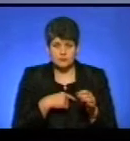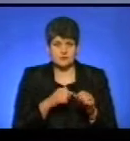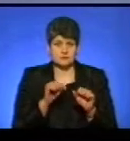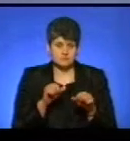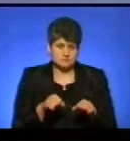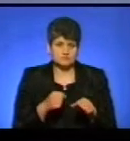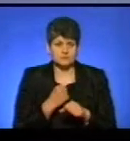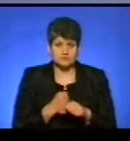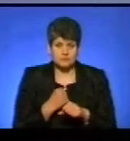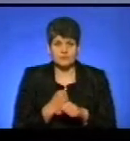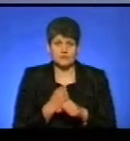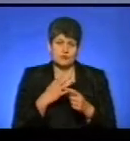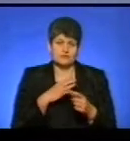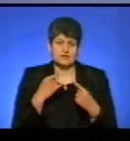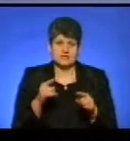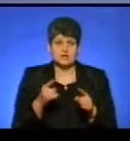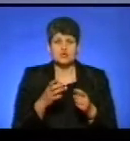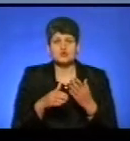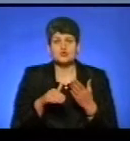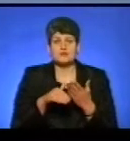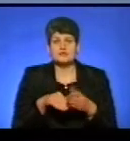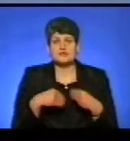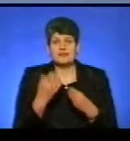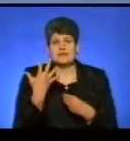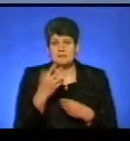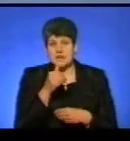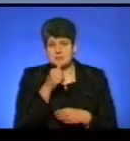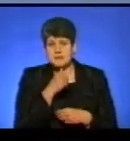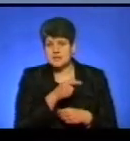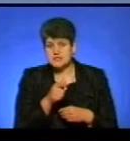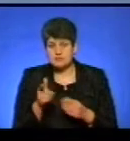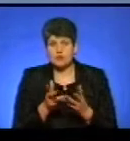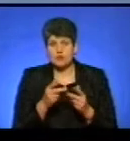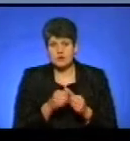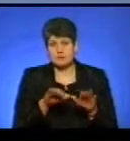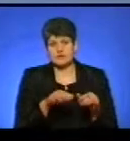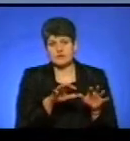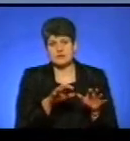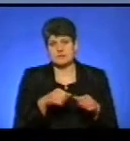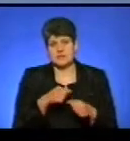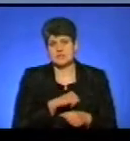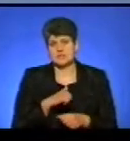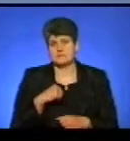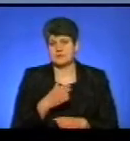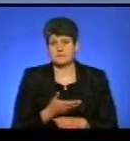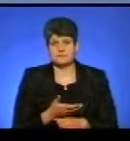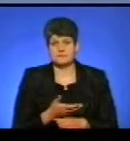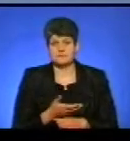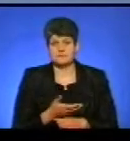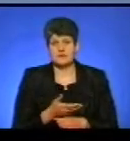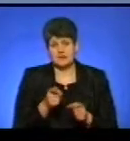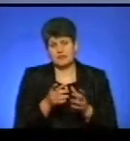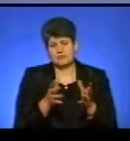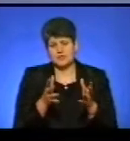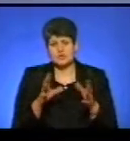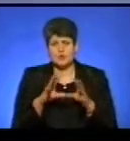стояло інше питання. Тобто, субвенцію передавали, наприклад, на 5 місяців, та, яка в них є, так, по розрахунку, решта вони вже потім освоювали самі. І так, в більшості